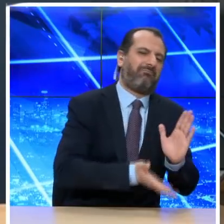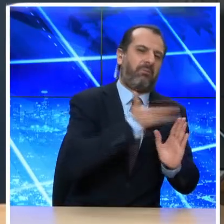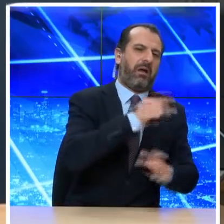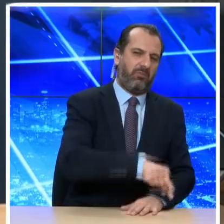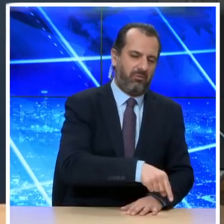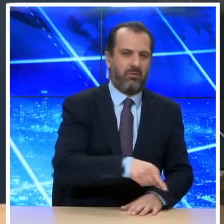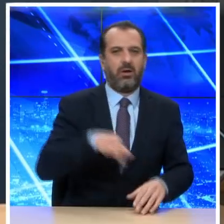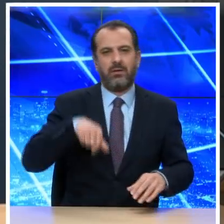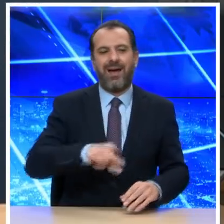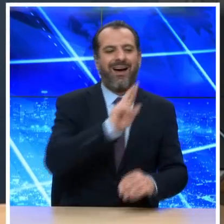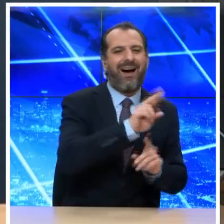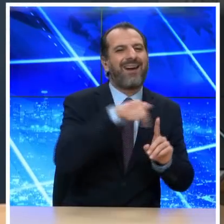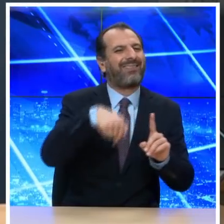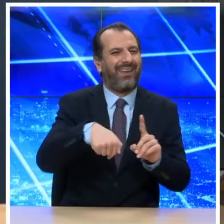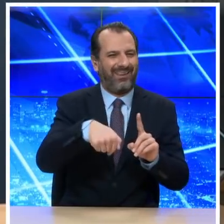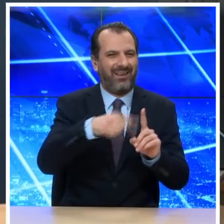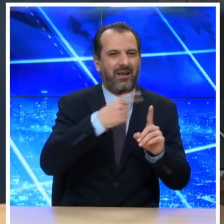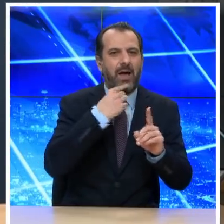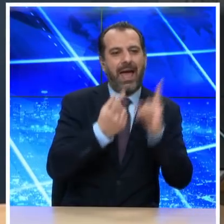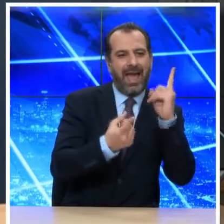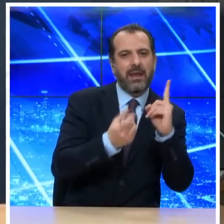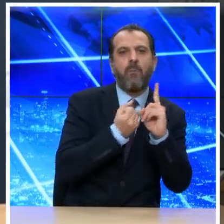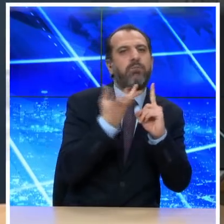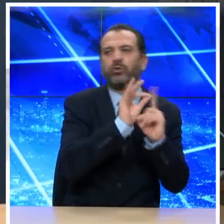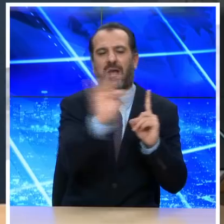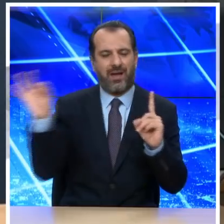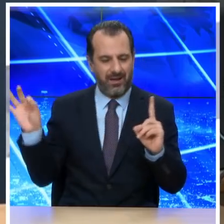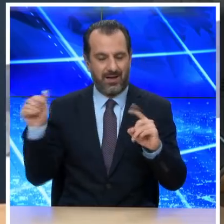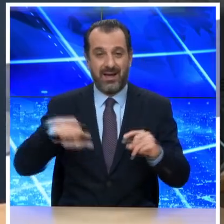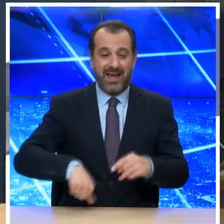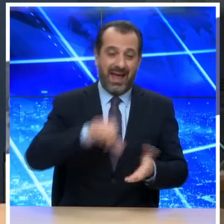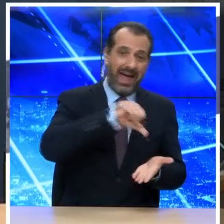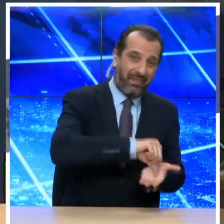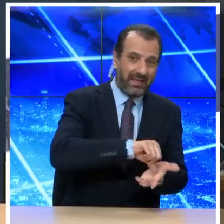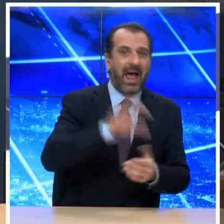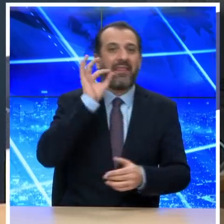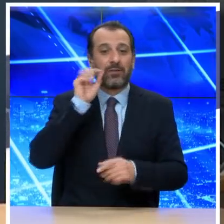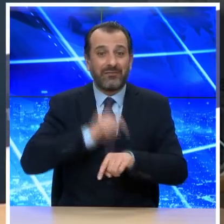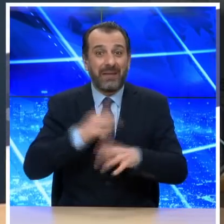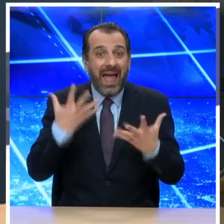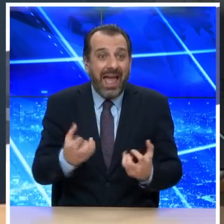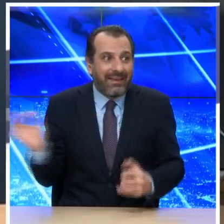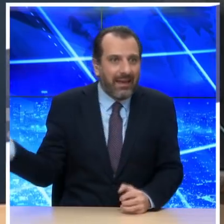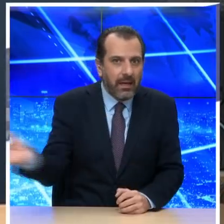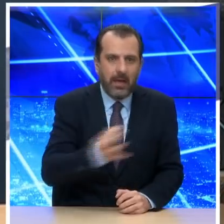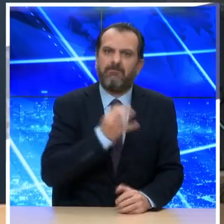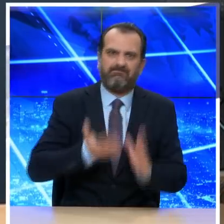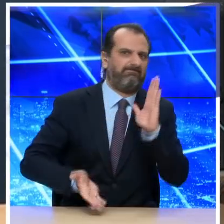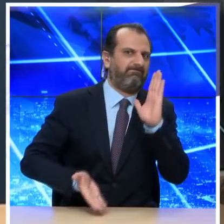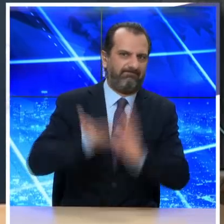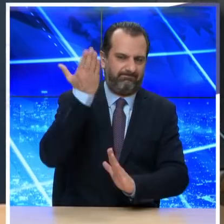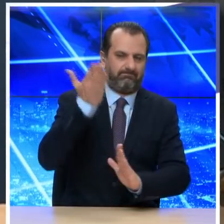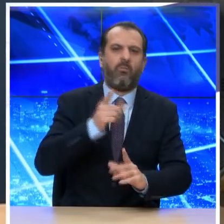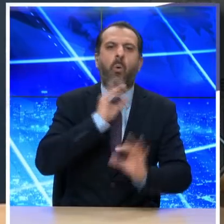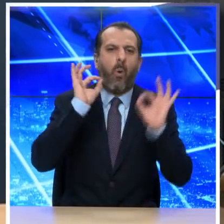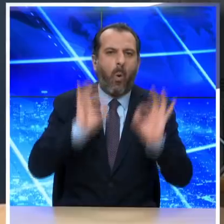κρούσματα, τόσο στην Αττική όσο και στη Θεσσαλονίκη, παραμένουν εξαιρετικά υψηλά και διατηρήθηκαν αυτή την εβδομάδα περίπου στο επίπεδο